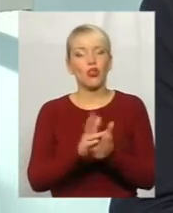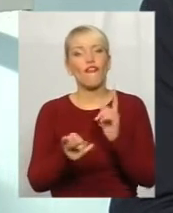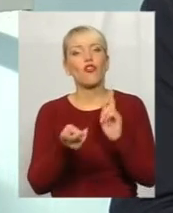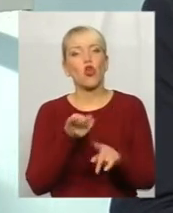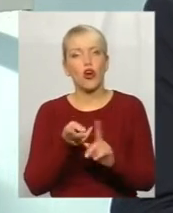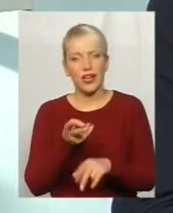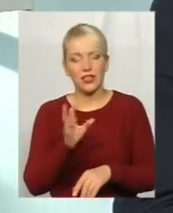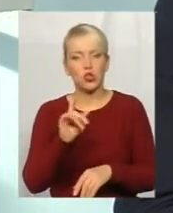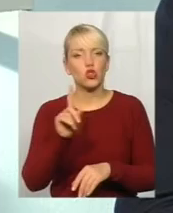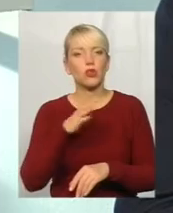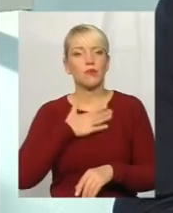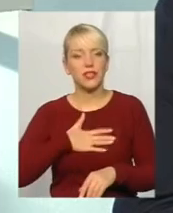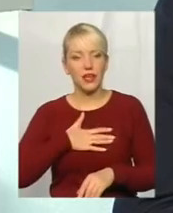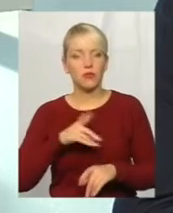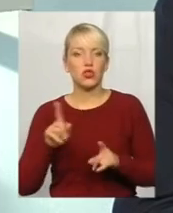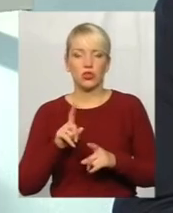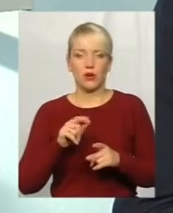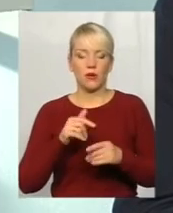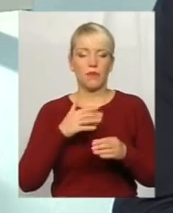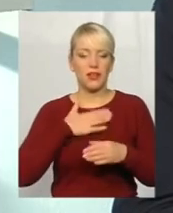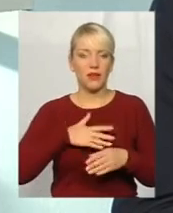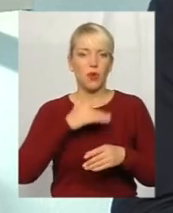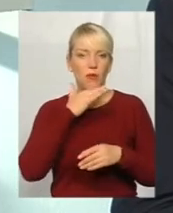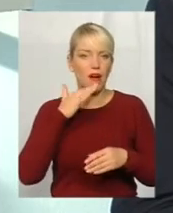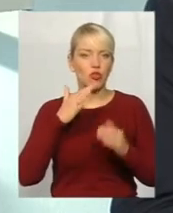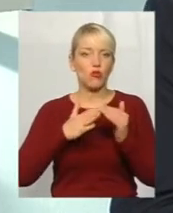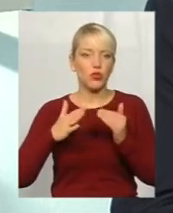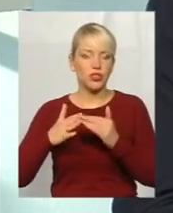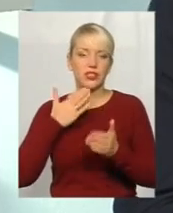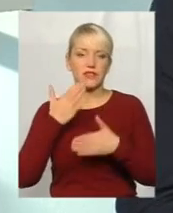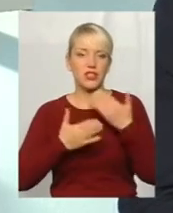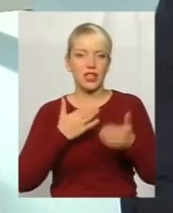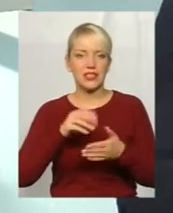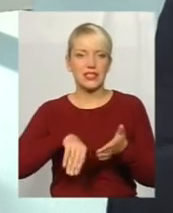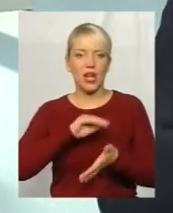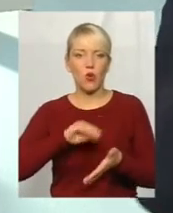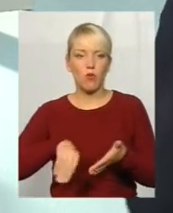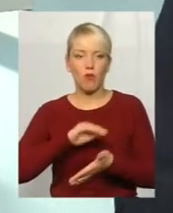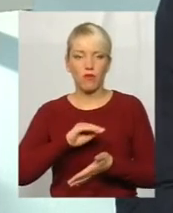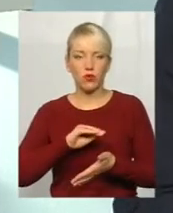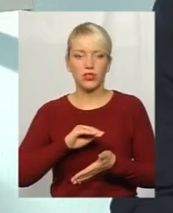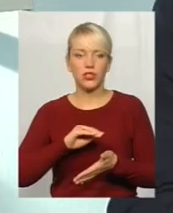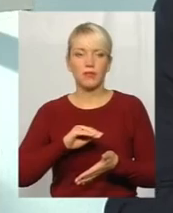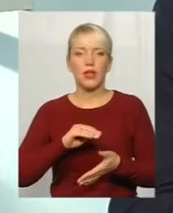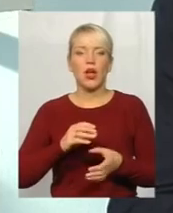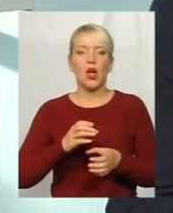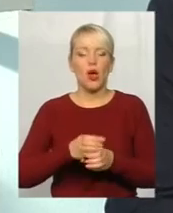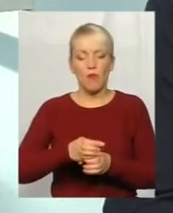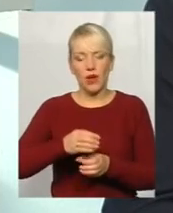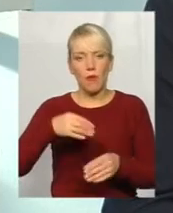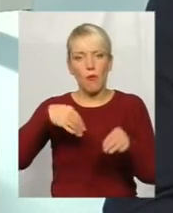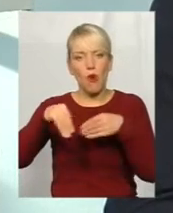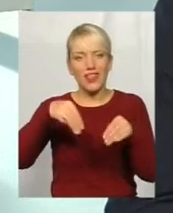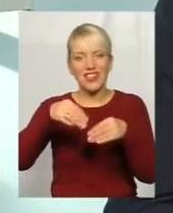що приємно? Приємно те, що сьогодні дуже багато вже будинків, люди звертаються, закуповують політилінові труби і силами